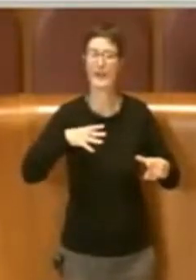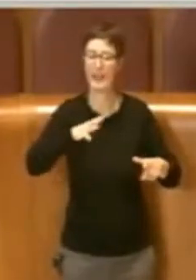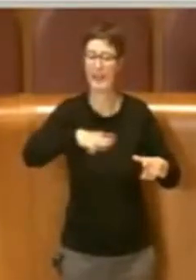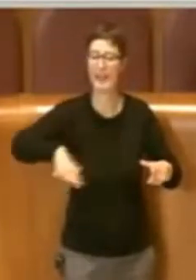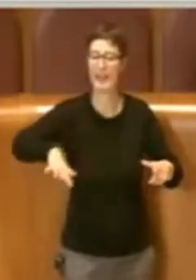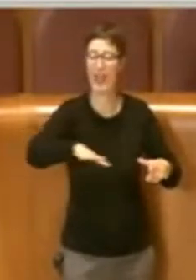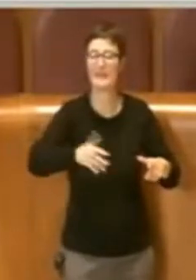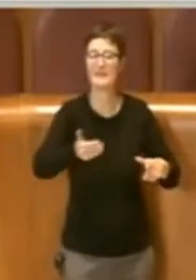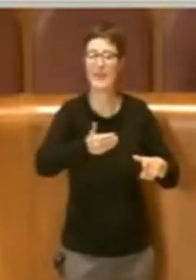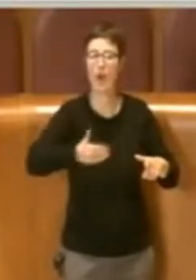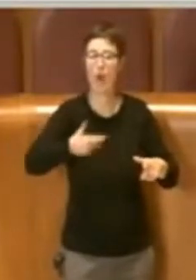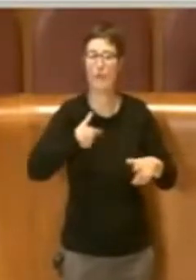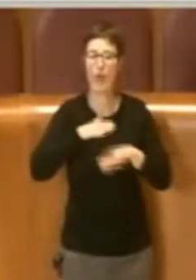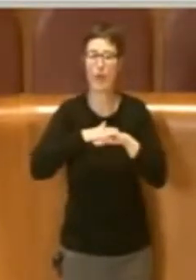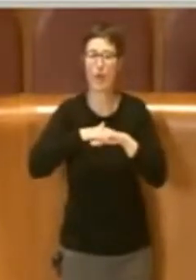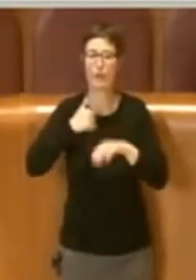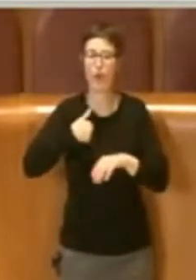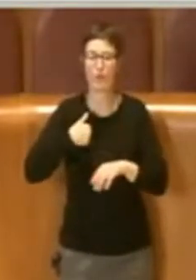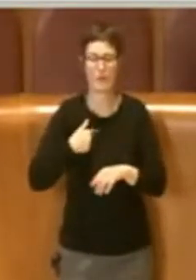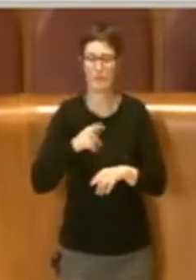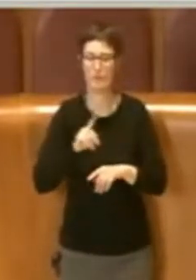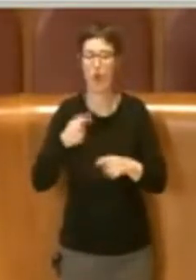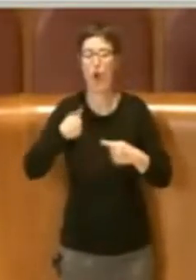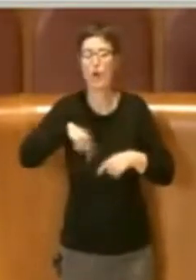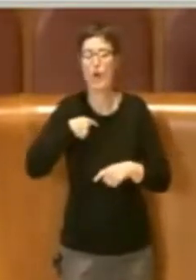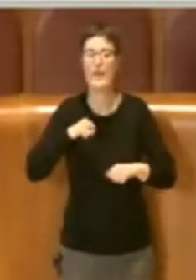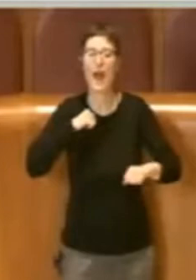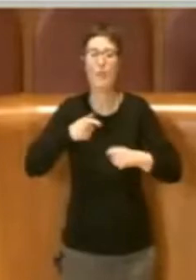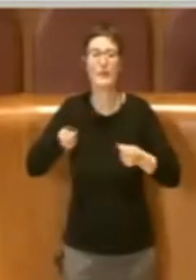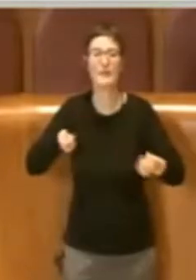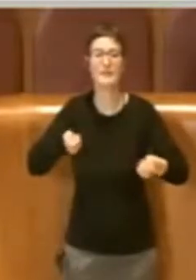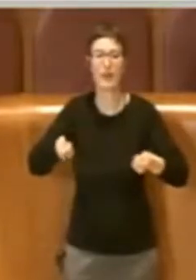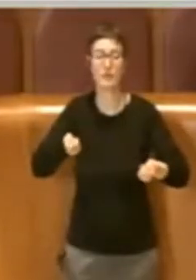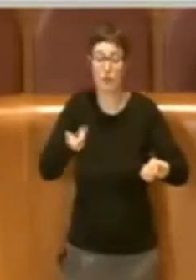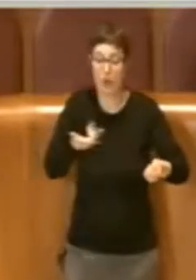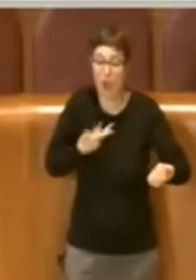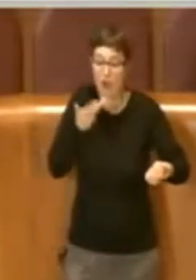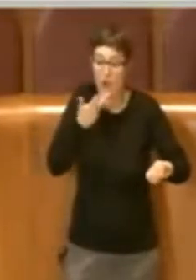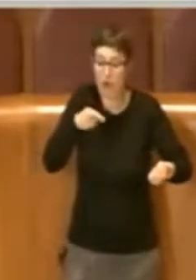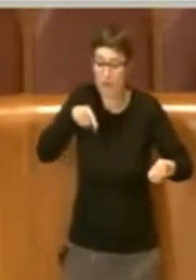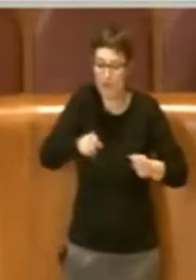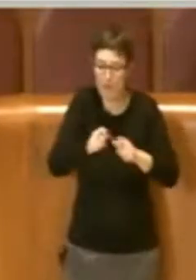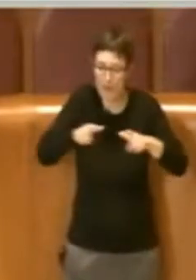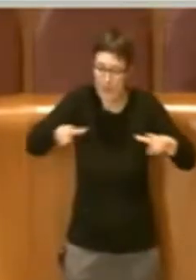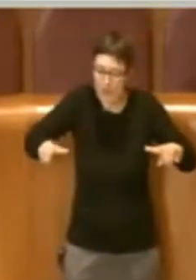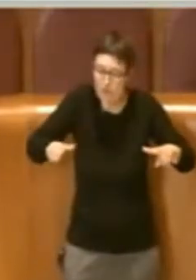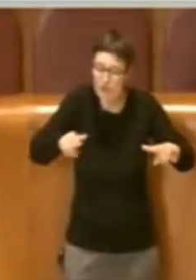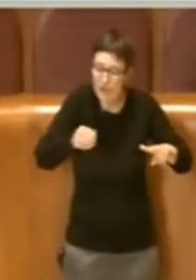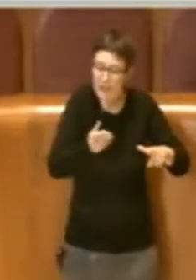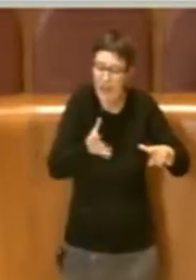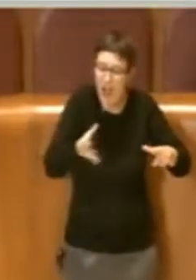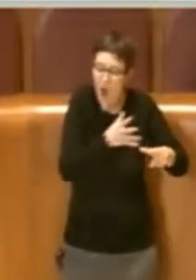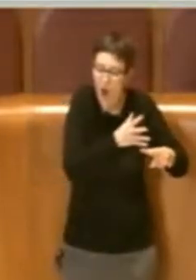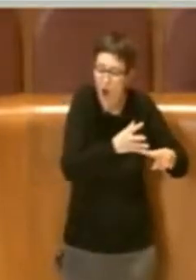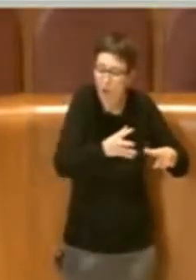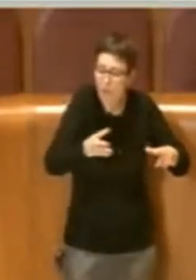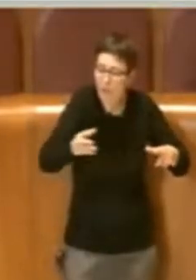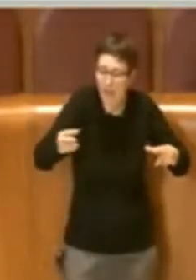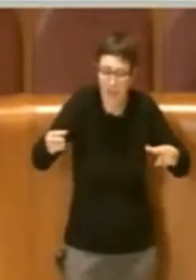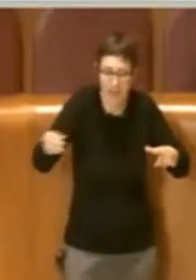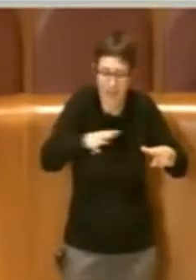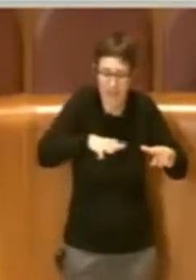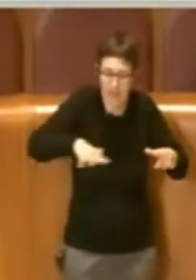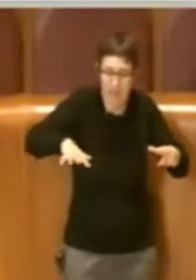territorio e quindi vogliamo che in ogni millimetro, in ogni centimetro questa città doni a chi la vive